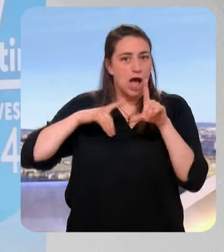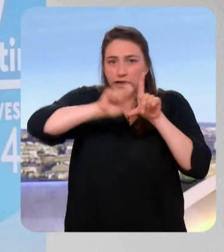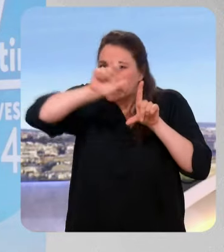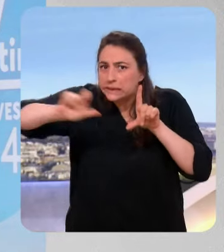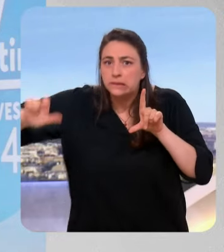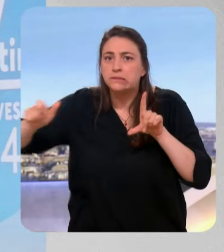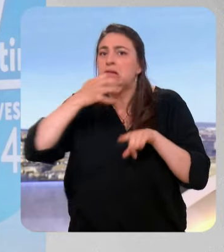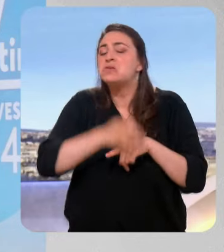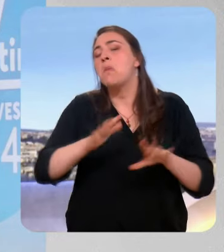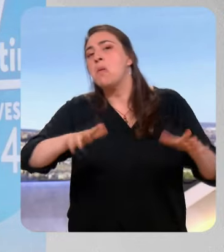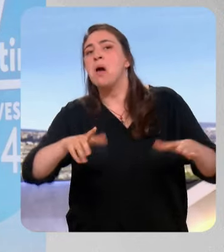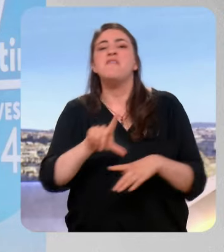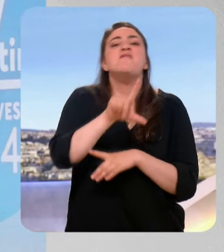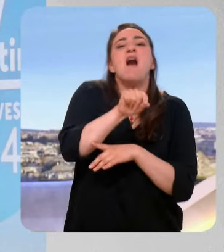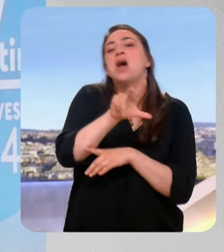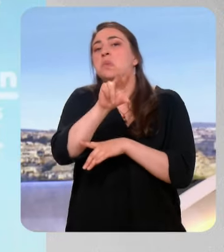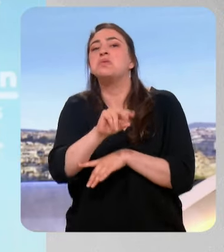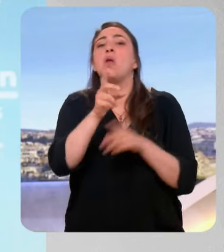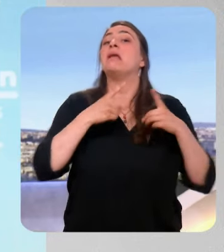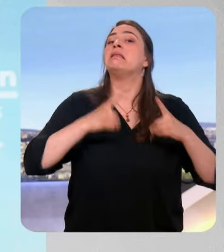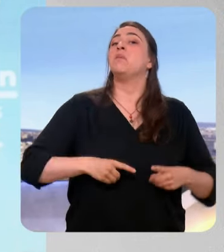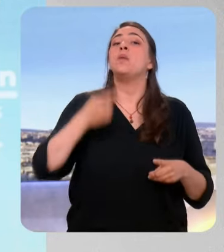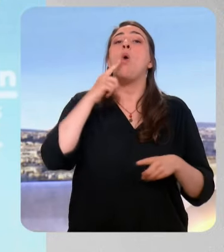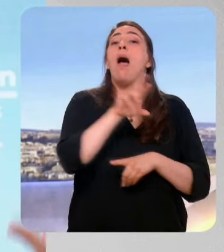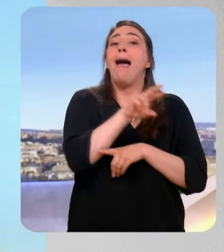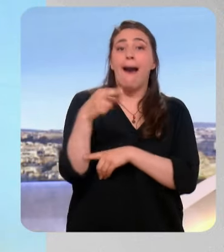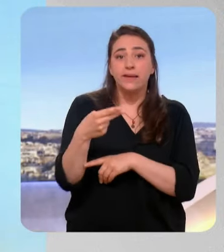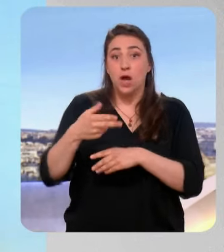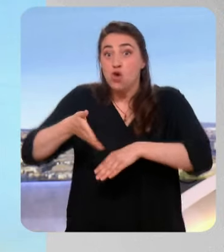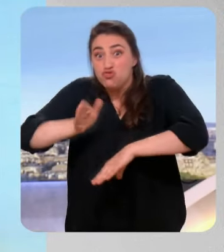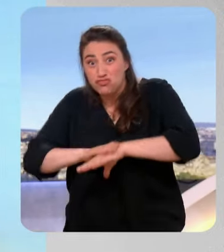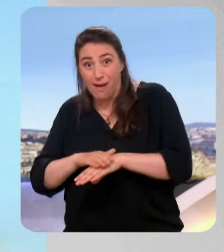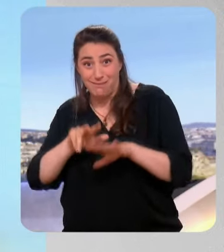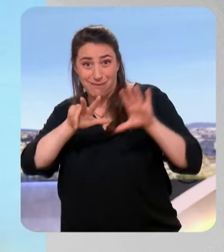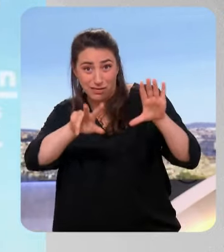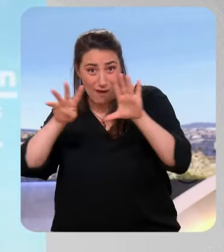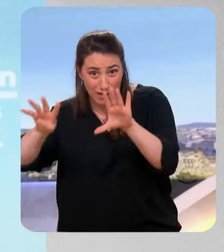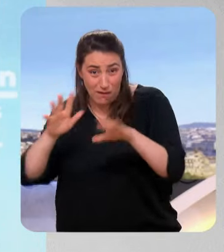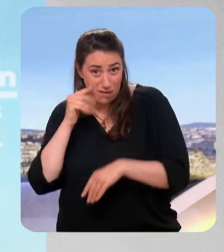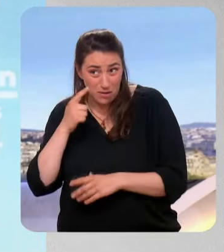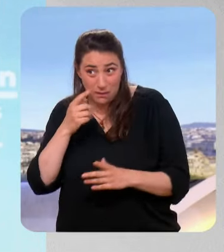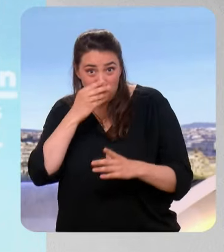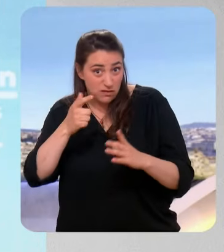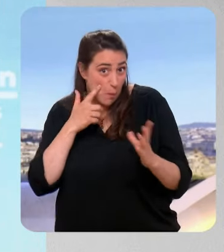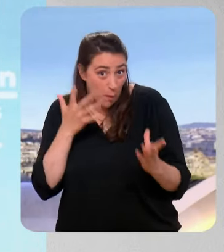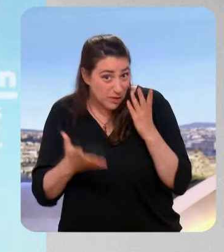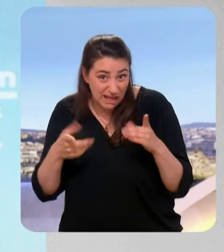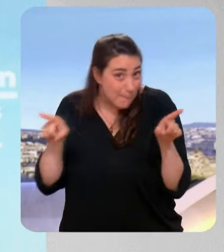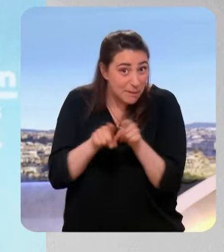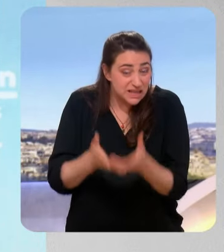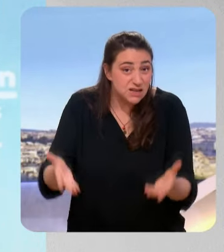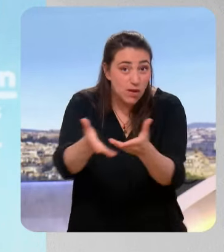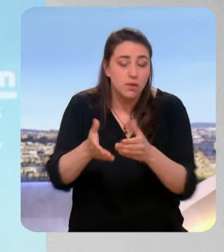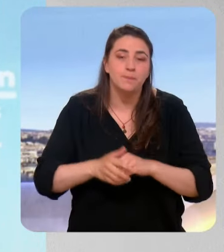entre 20 et 30 députés, finalement, il y en a eu 89. Est-ce qu'il y des différences entre 2022 et aujourd'hui ? – Alors la vraie différence, et je reviens à cette idée de